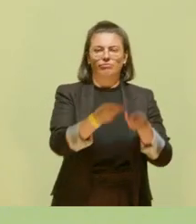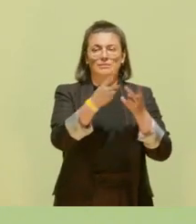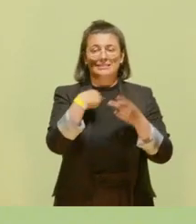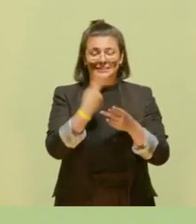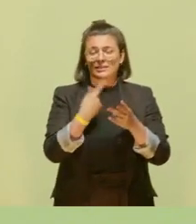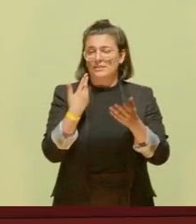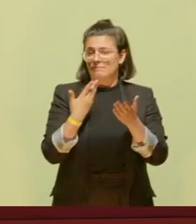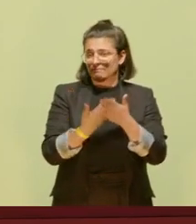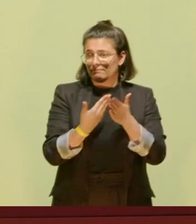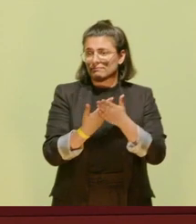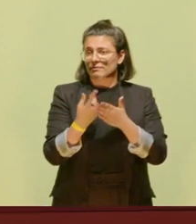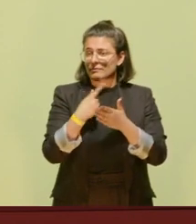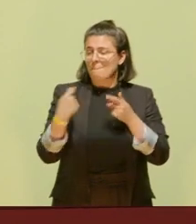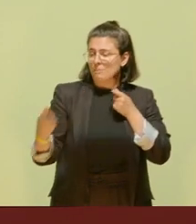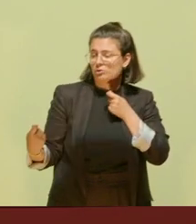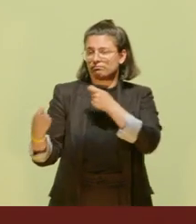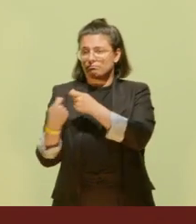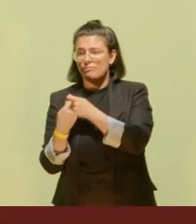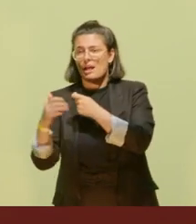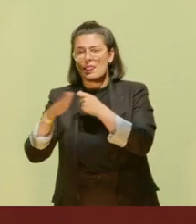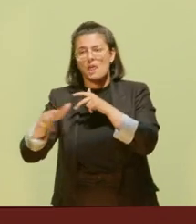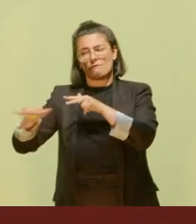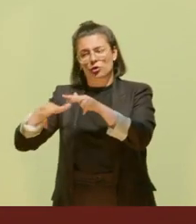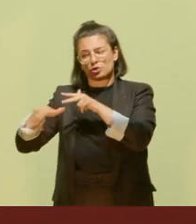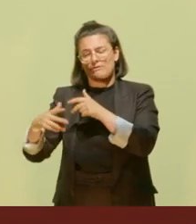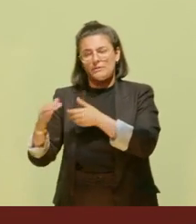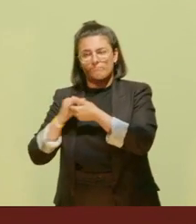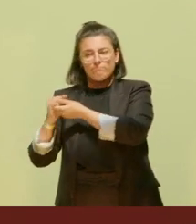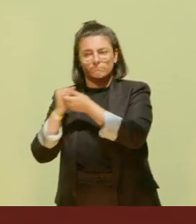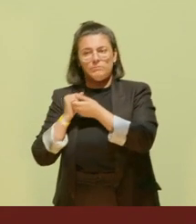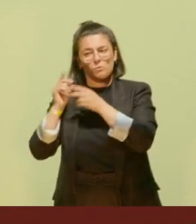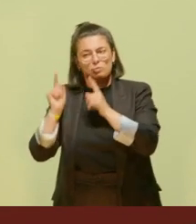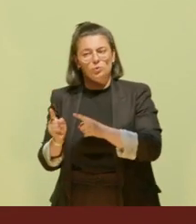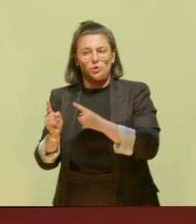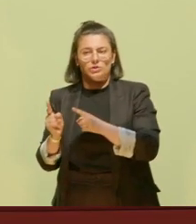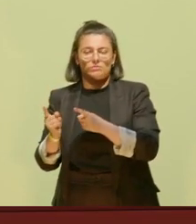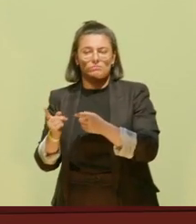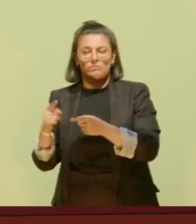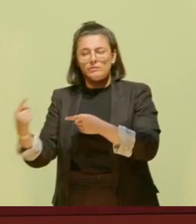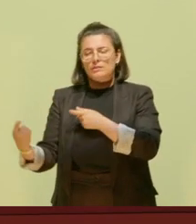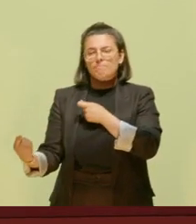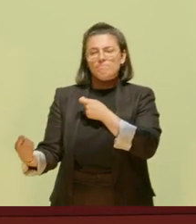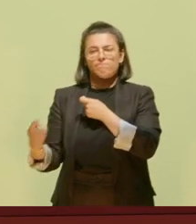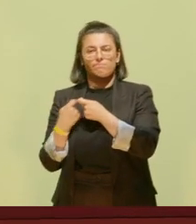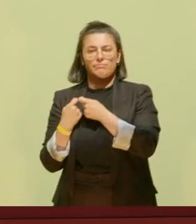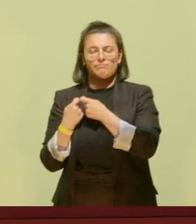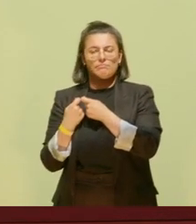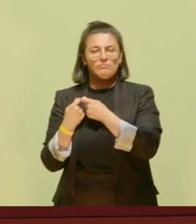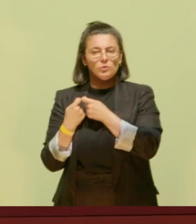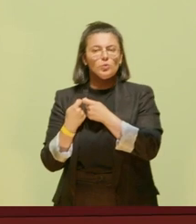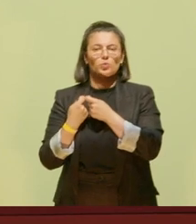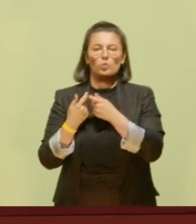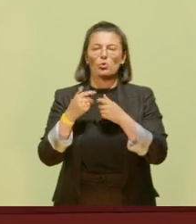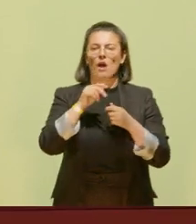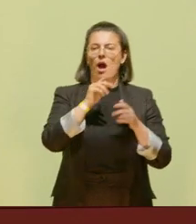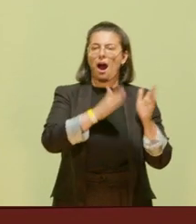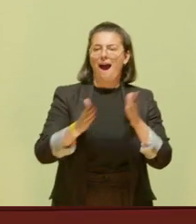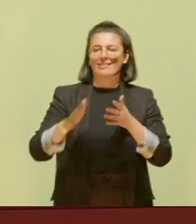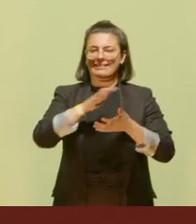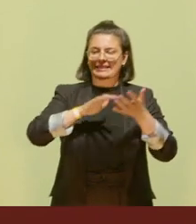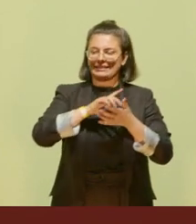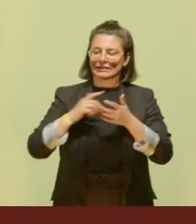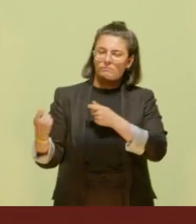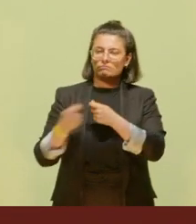sind wir die natürlichen Verbündeten der Landwirtinnen und Landwirten NRW und Sie die Verbündeten im Kampf gegen die Artenkrise.